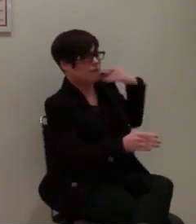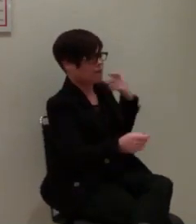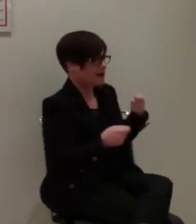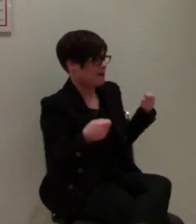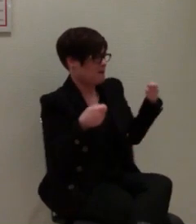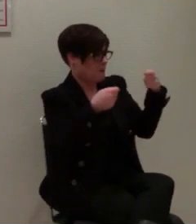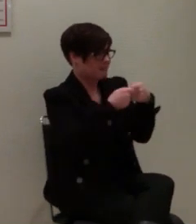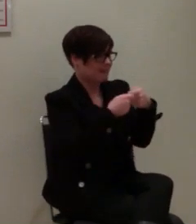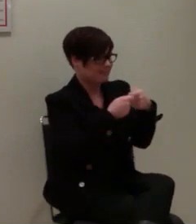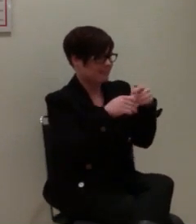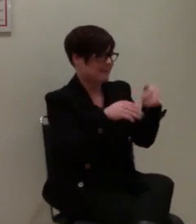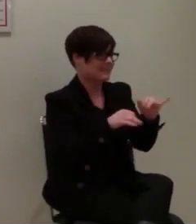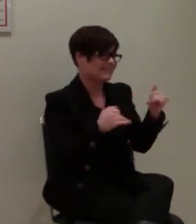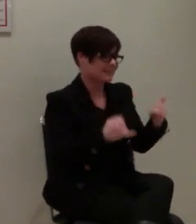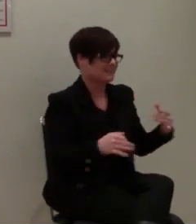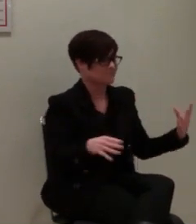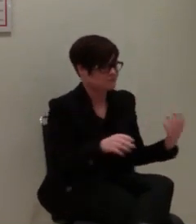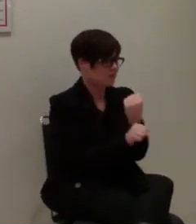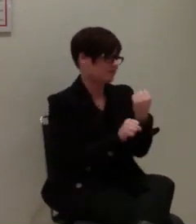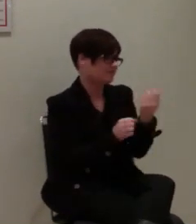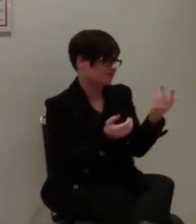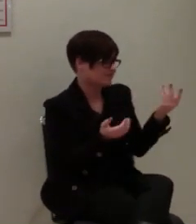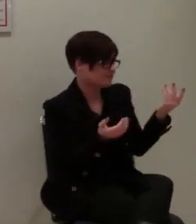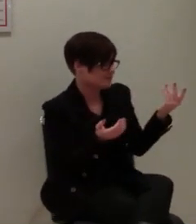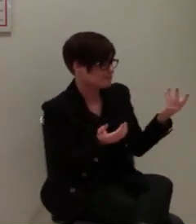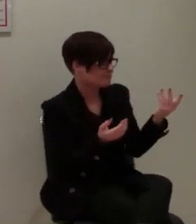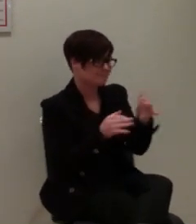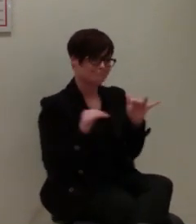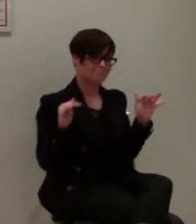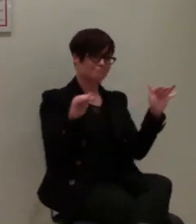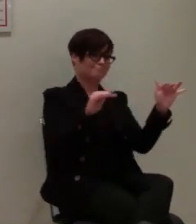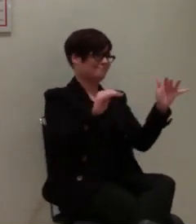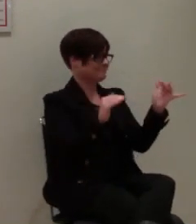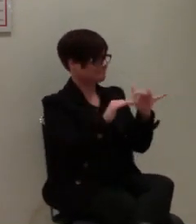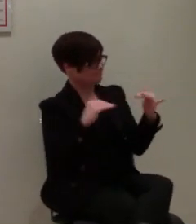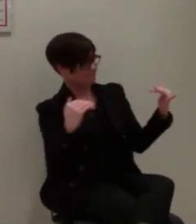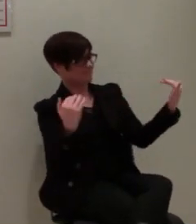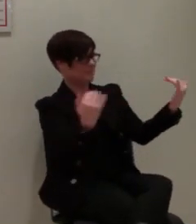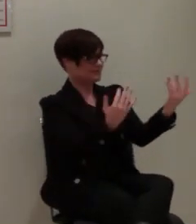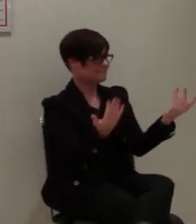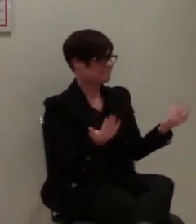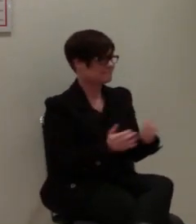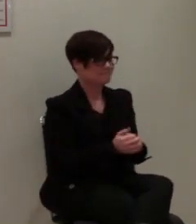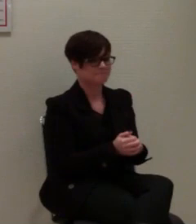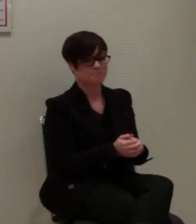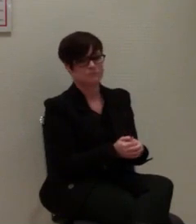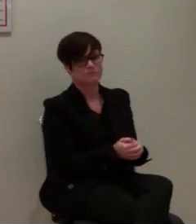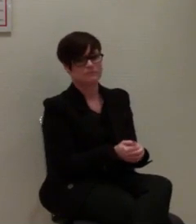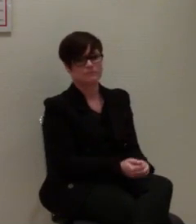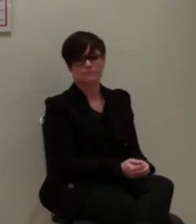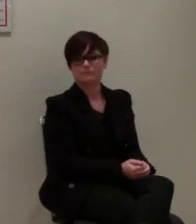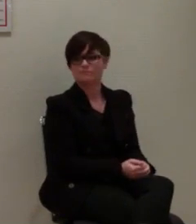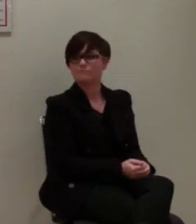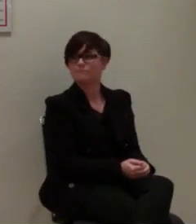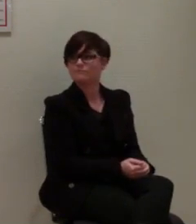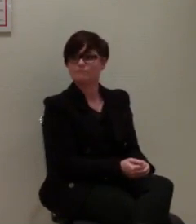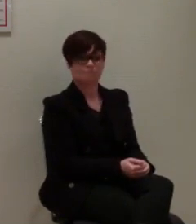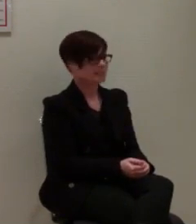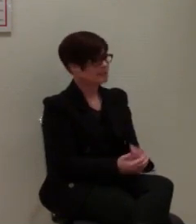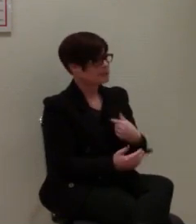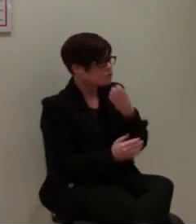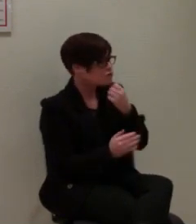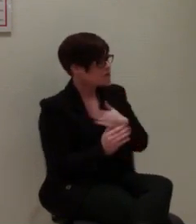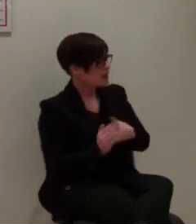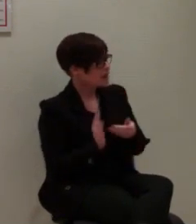Jetzt haben wir es endlich geschafft, dass wir mal hier zusammenkommen und ich Ihnen präsentieren darf, was